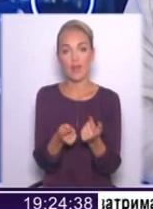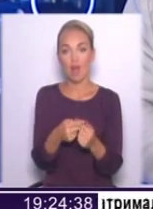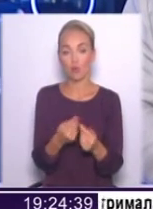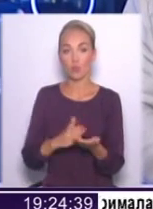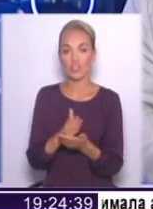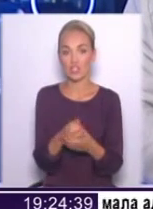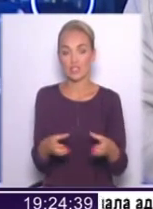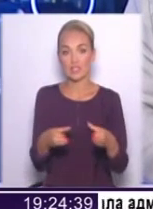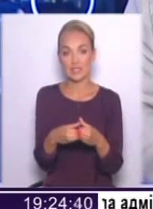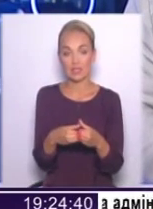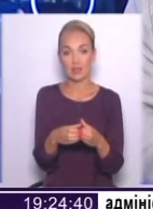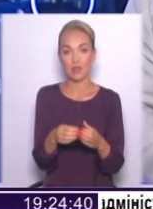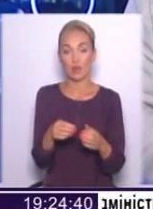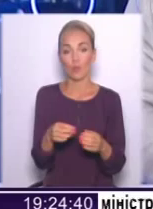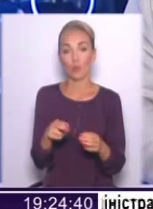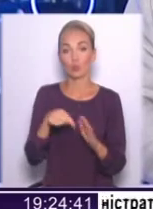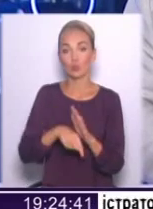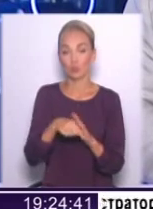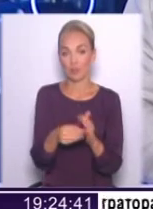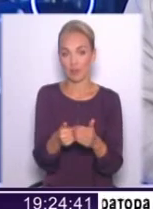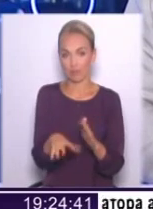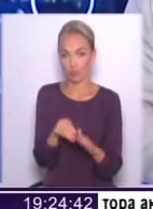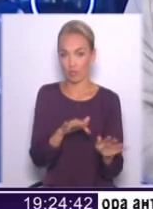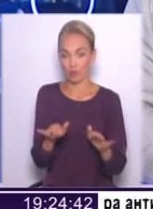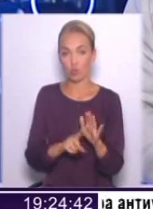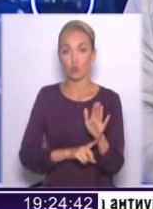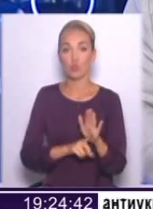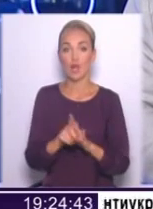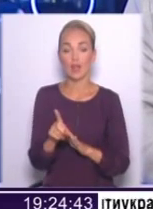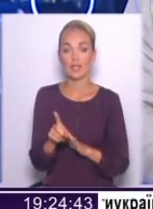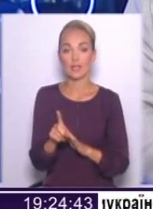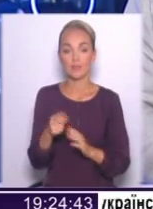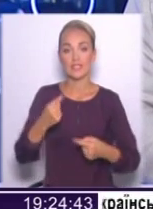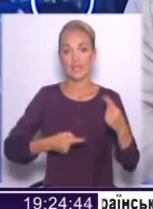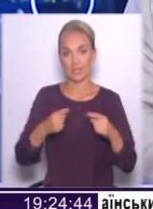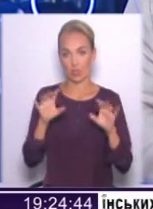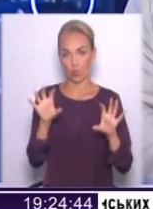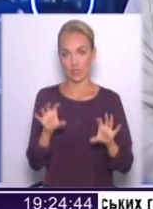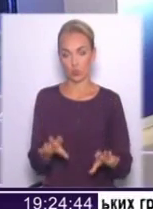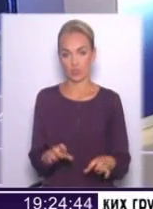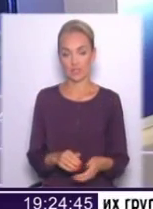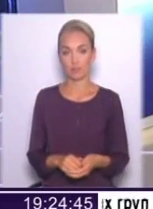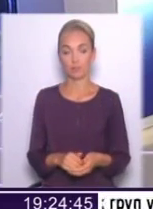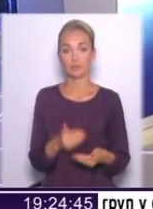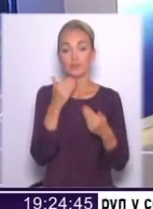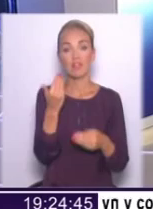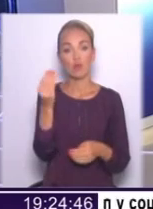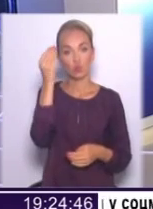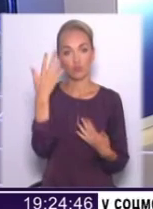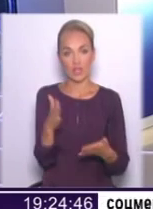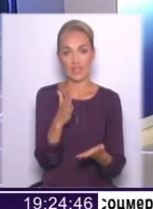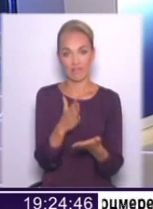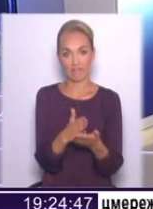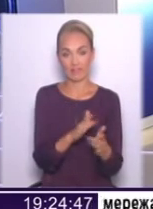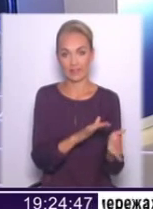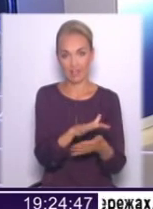по суті, передвиборчою кампанією місцевих виборів розпочали з критики Конституції. На вашу думку, вже триває передвиборча